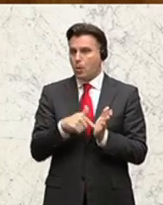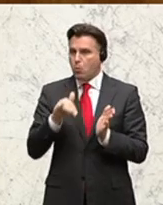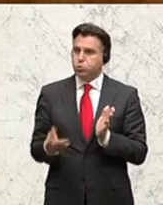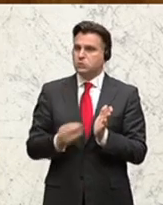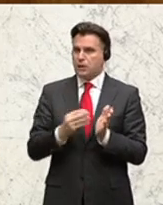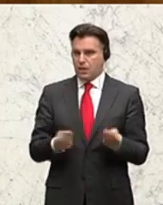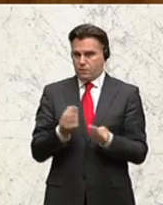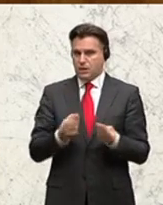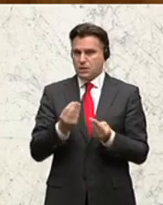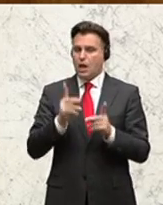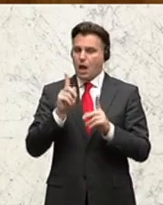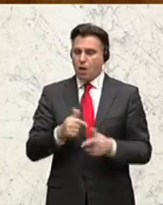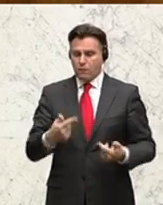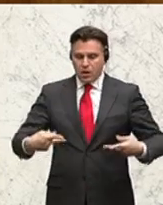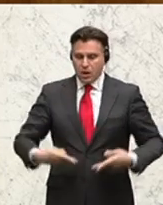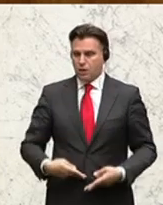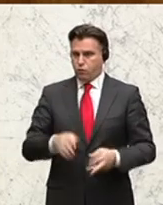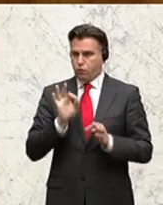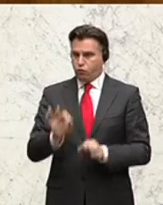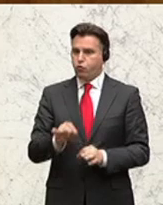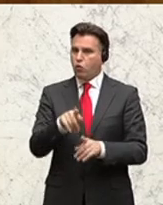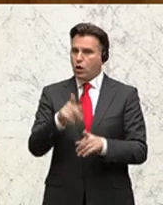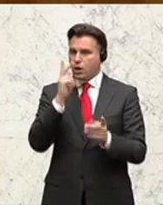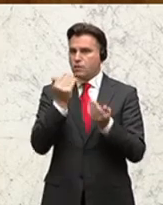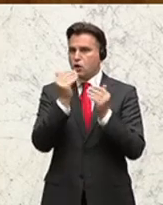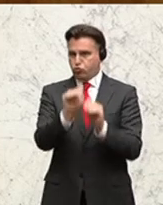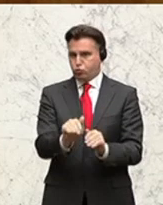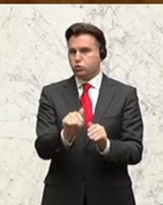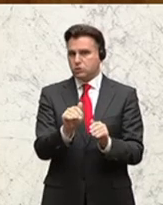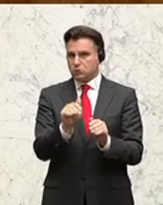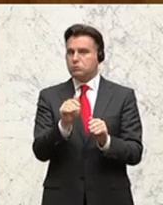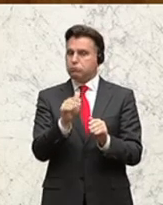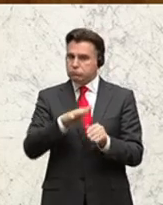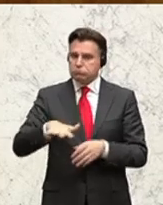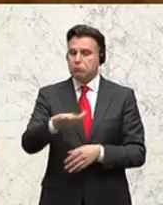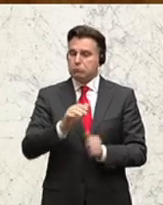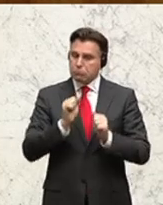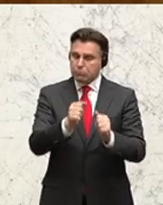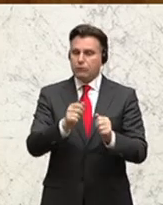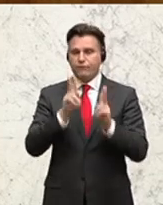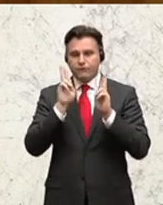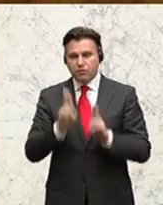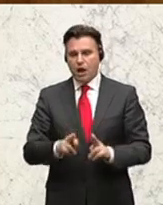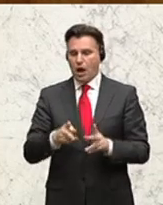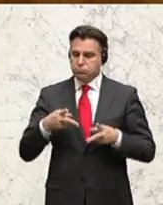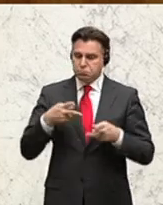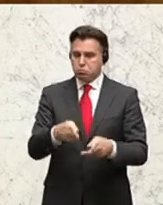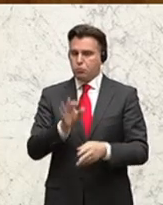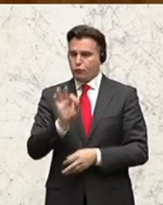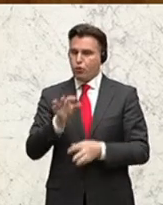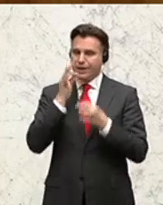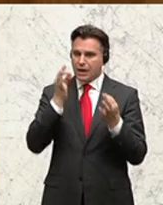Und es braucht dringend auch Kastrationsprogramme, die engagierten Tierschützerinnen dabei helfen, auch Kastrationen wirklich